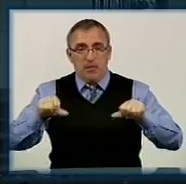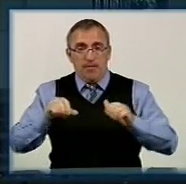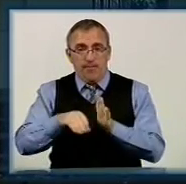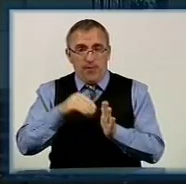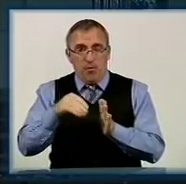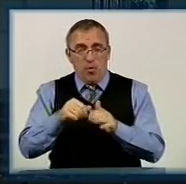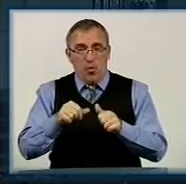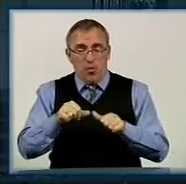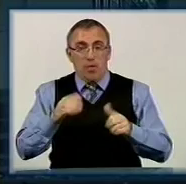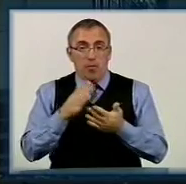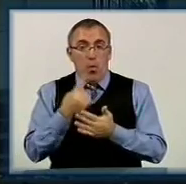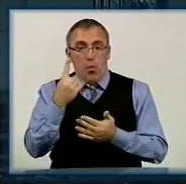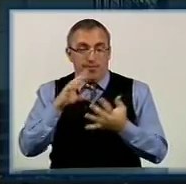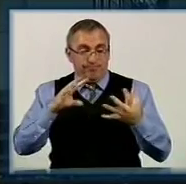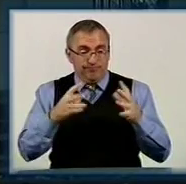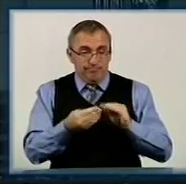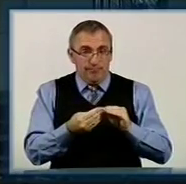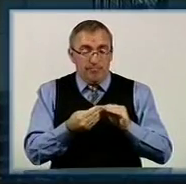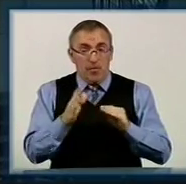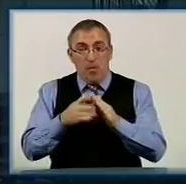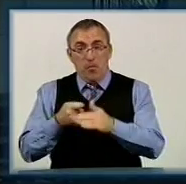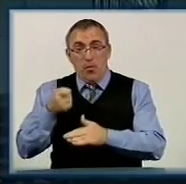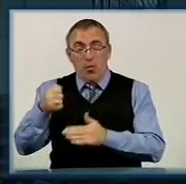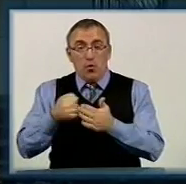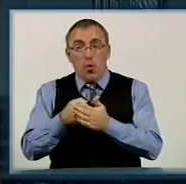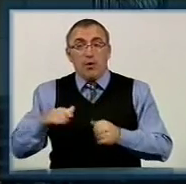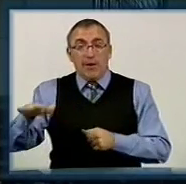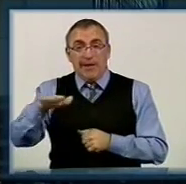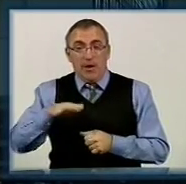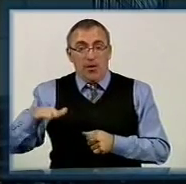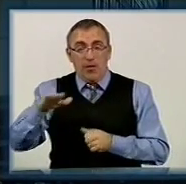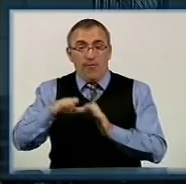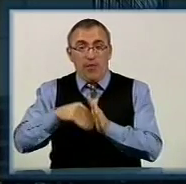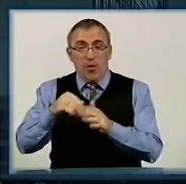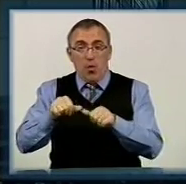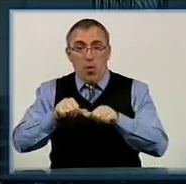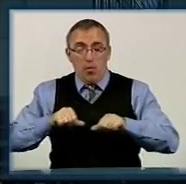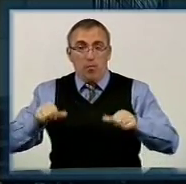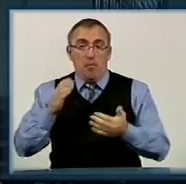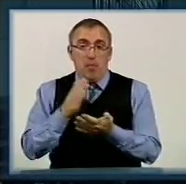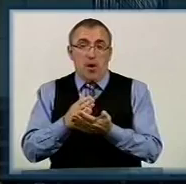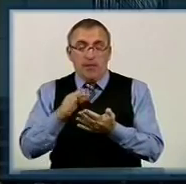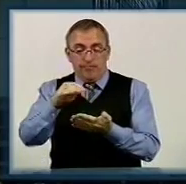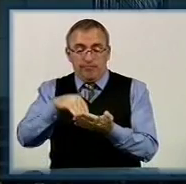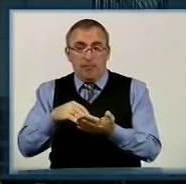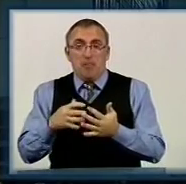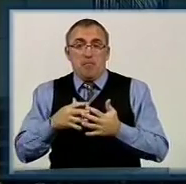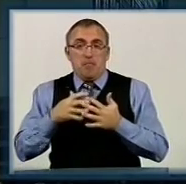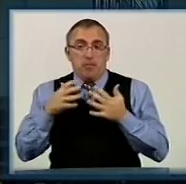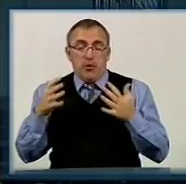має одні дані. Те, що подавався до територіальної виборчої комісії, має дані більше,